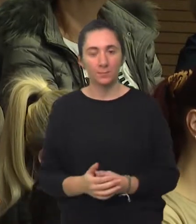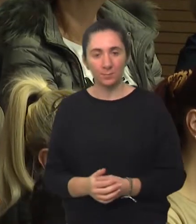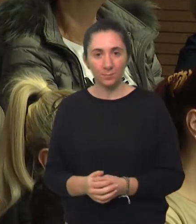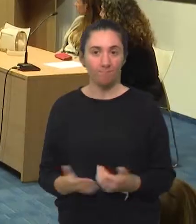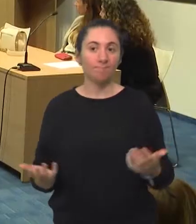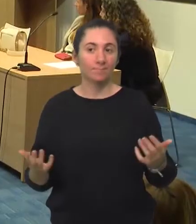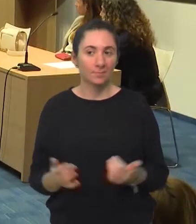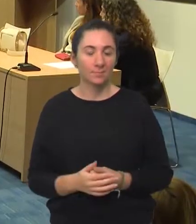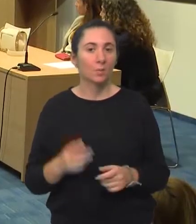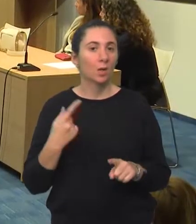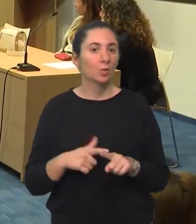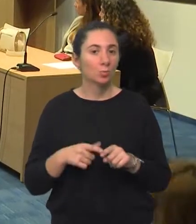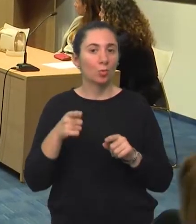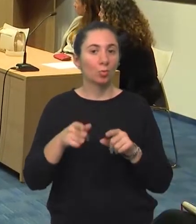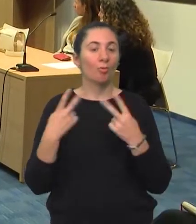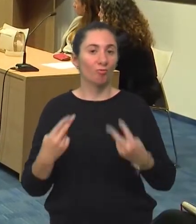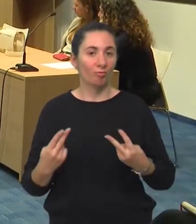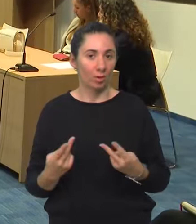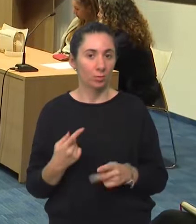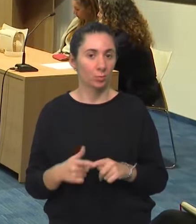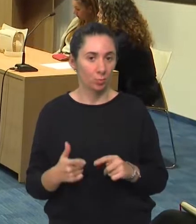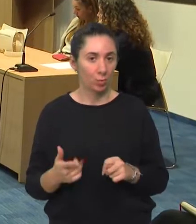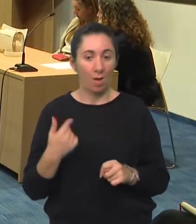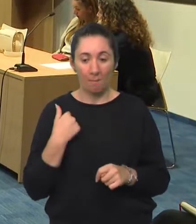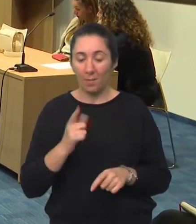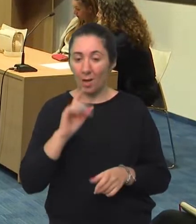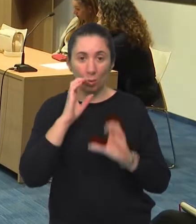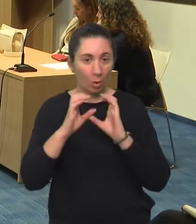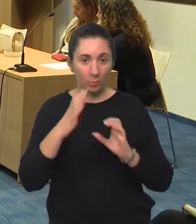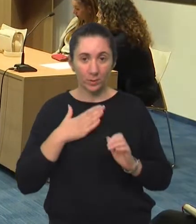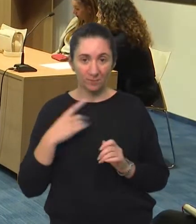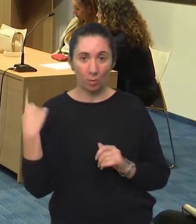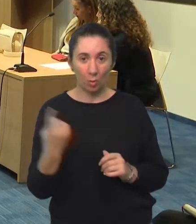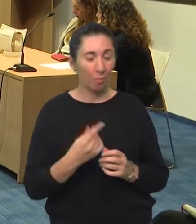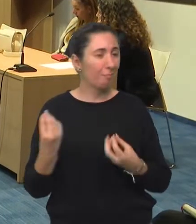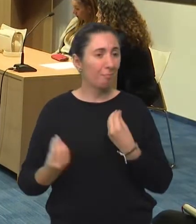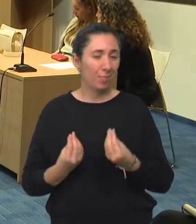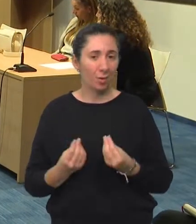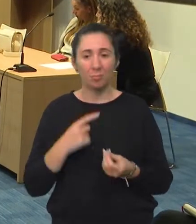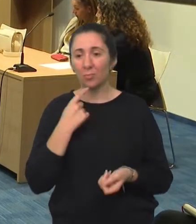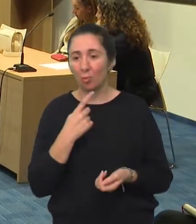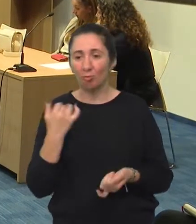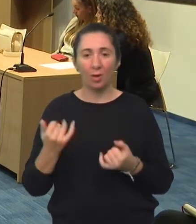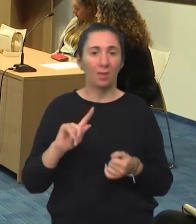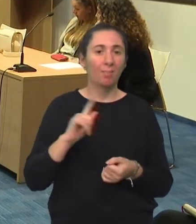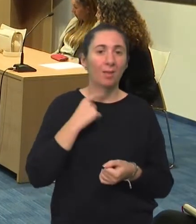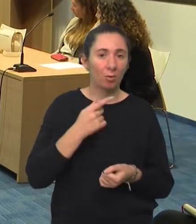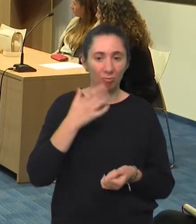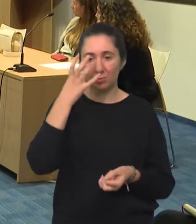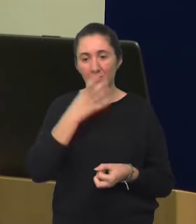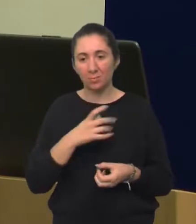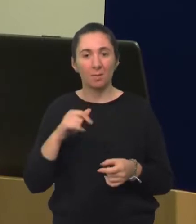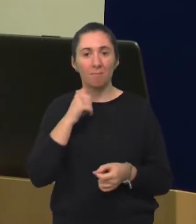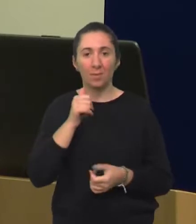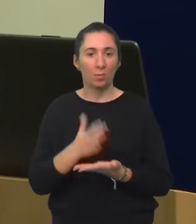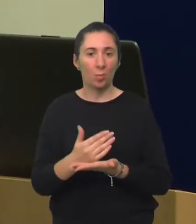E sad, zašto je to sve skupo bitno? Zato što mi ako ne komuniciramo sa svojom okolinom na bilo koji način, na verbalni ili neverbalni način, mi